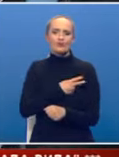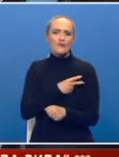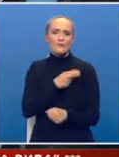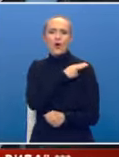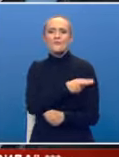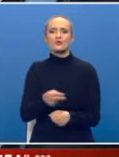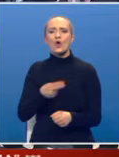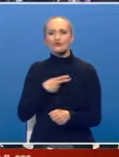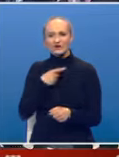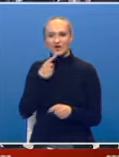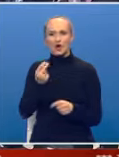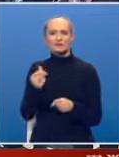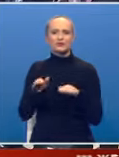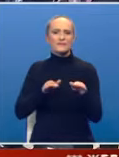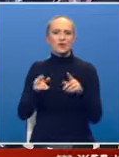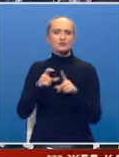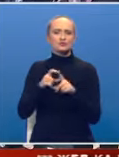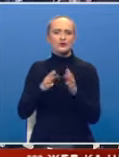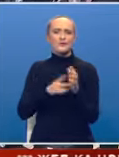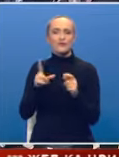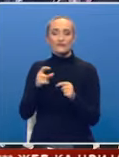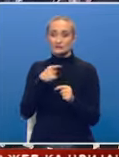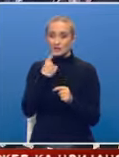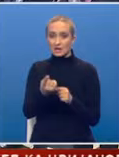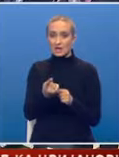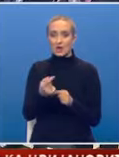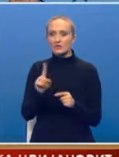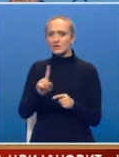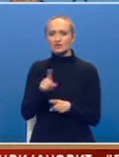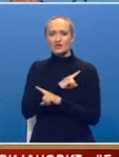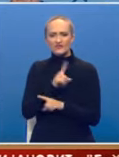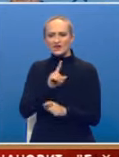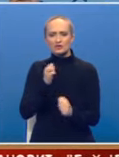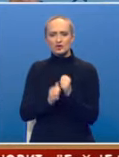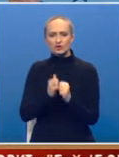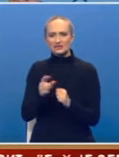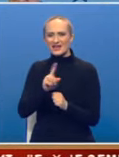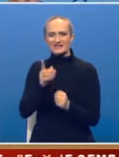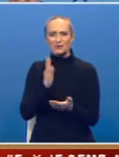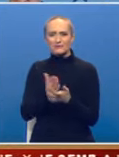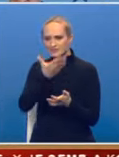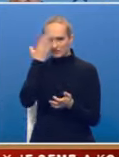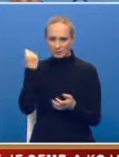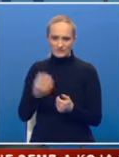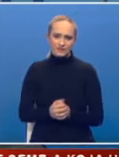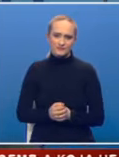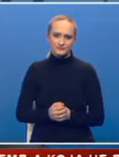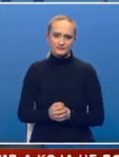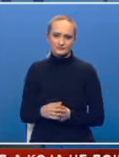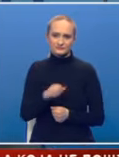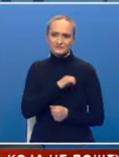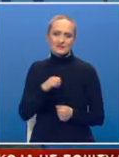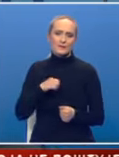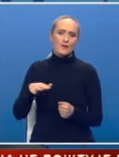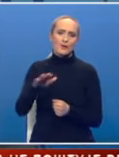odgovornosti, rekao je resorni ministar Duško Milunović i poručio da ni žrtve ni zločinci ne smiju biti zaboravljene. Samo